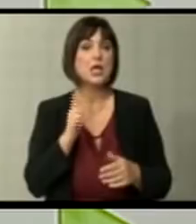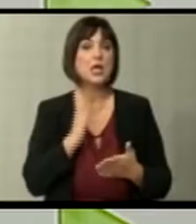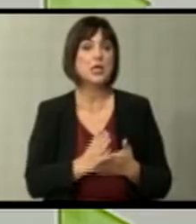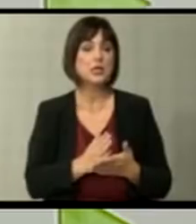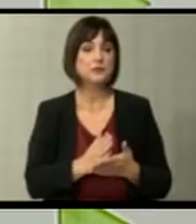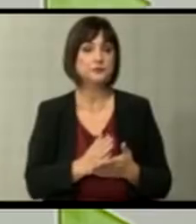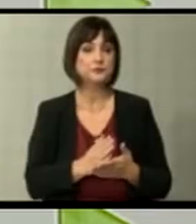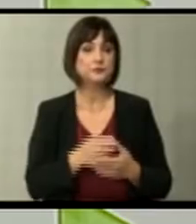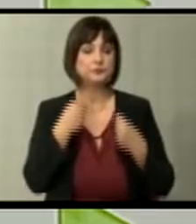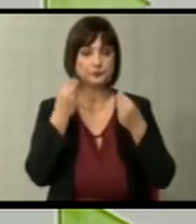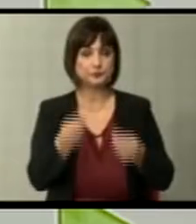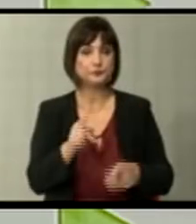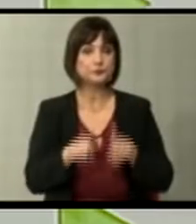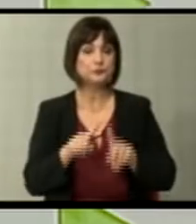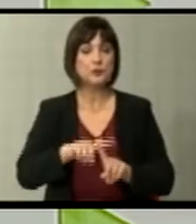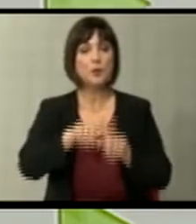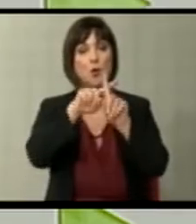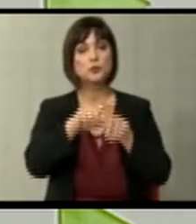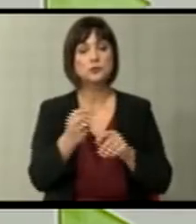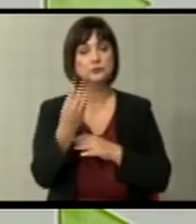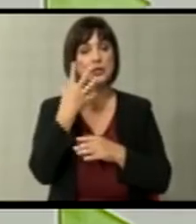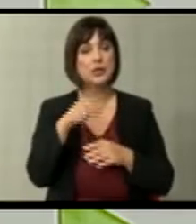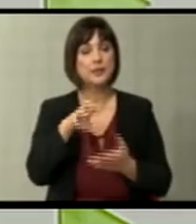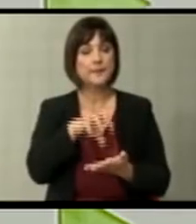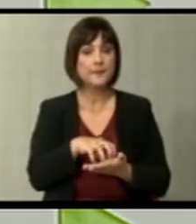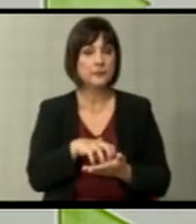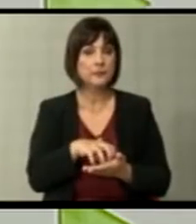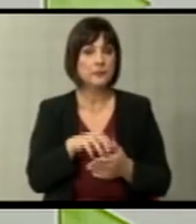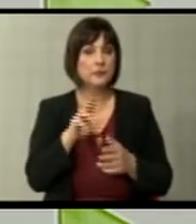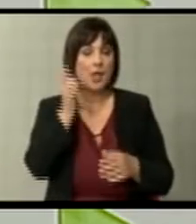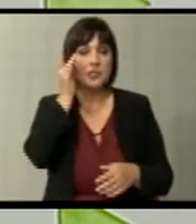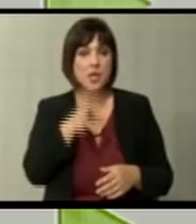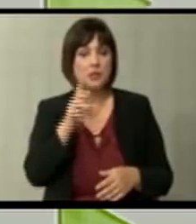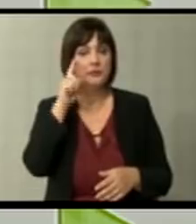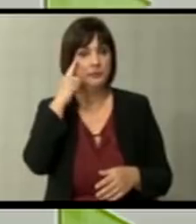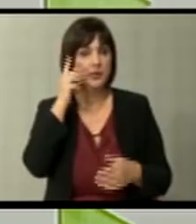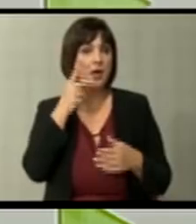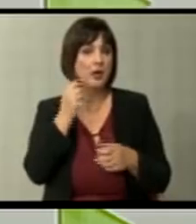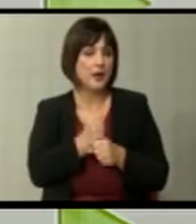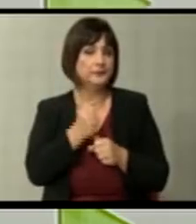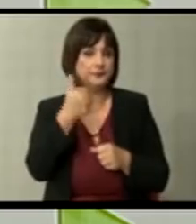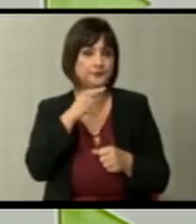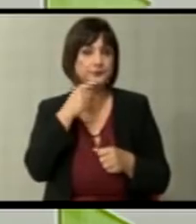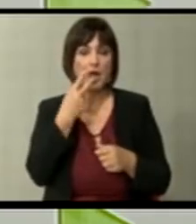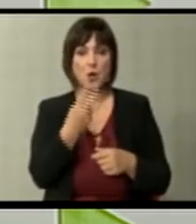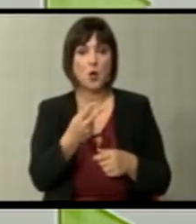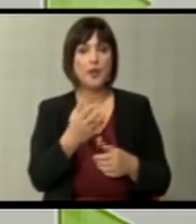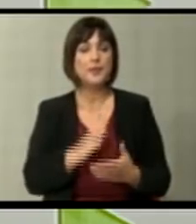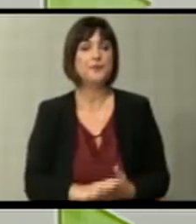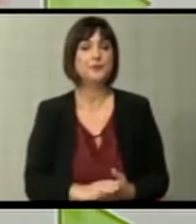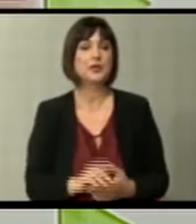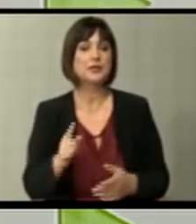да се даде одреден позитивен сигнал за регионот. Веројат, најлошото сценарио веке ако гледаме е